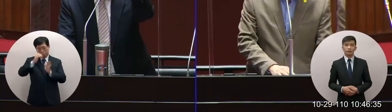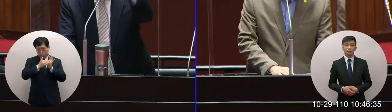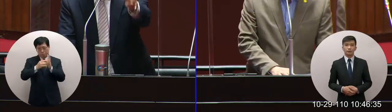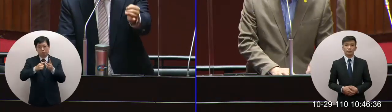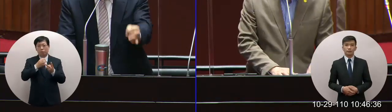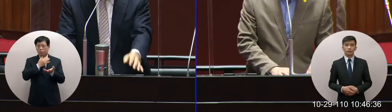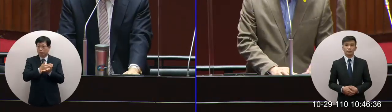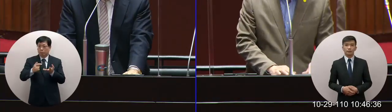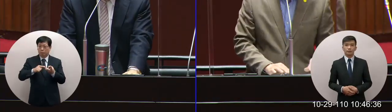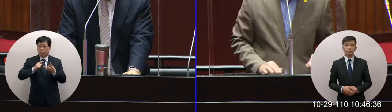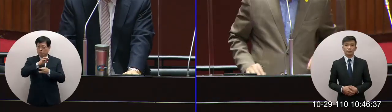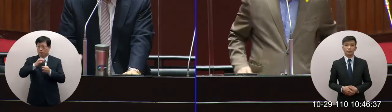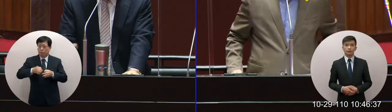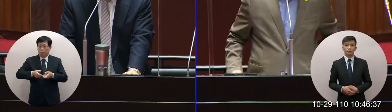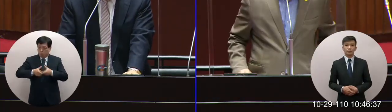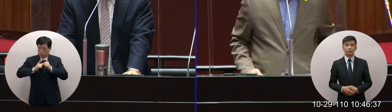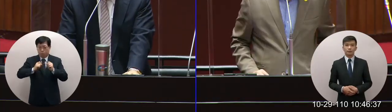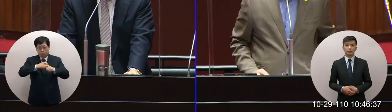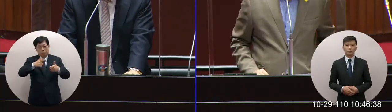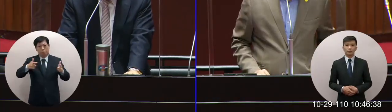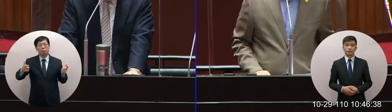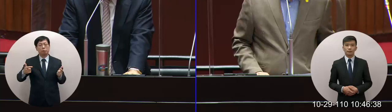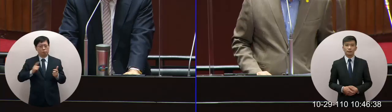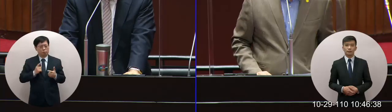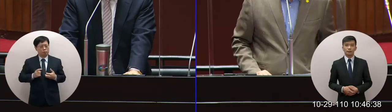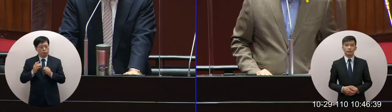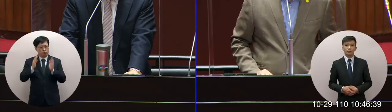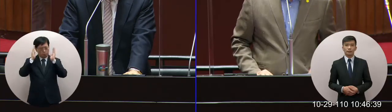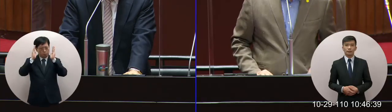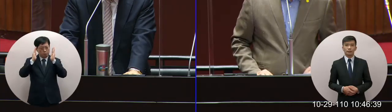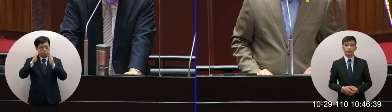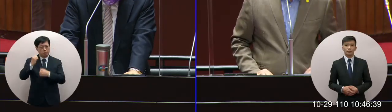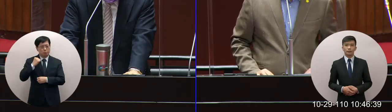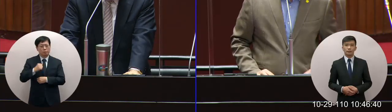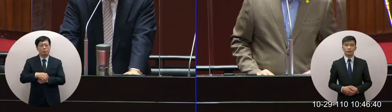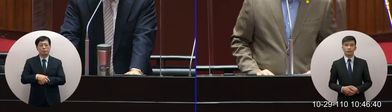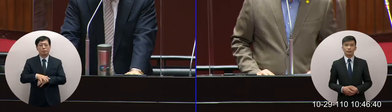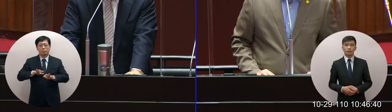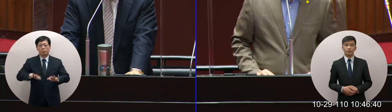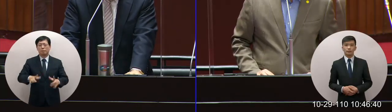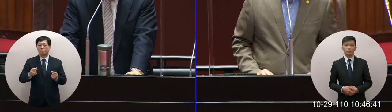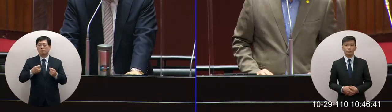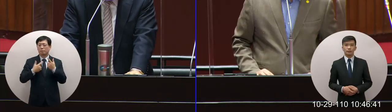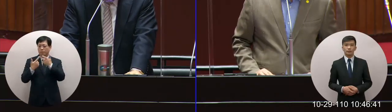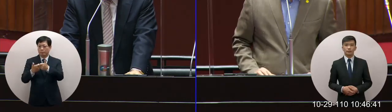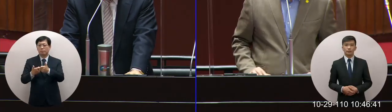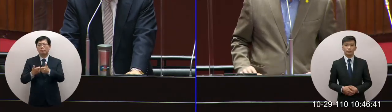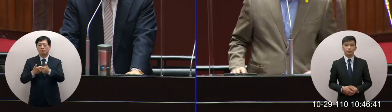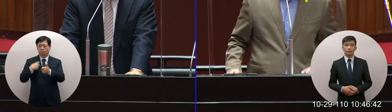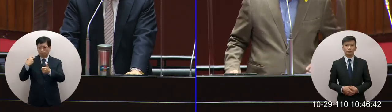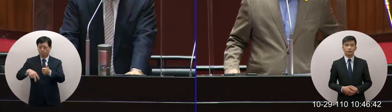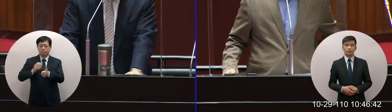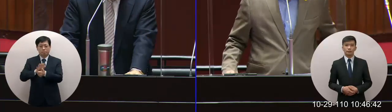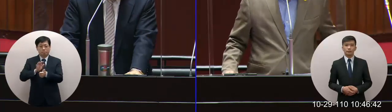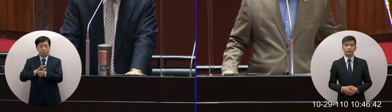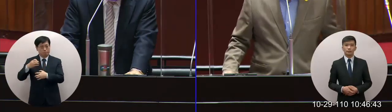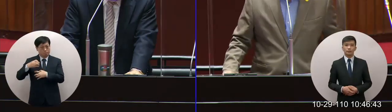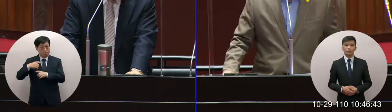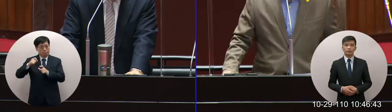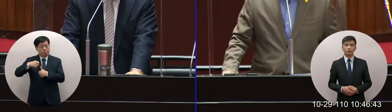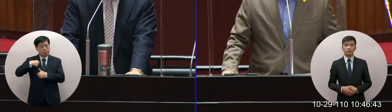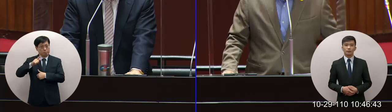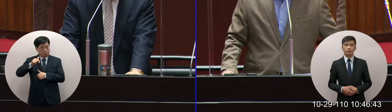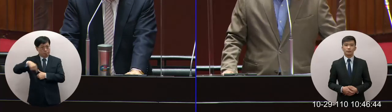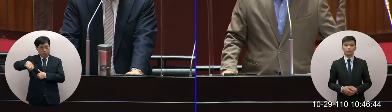紓困到振興經濟各方面都很拚所以我們應該給軍工教同仁